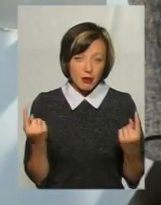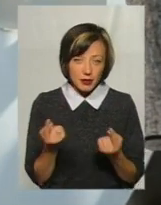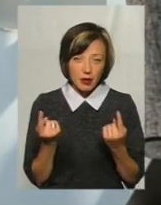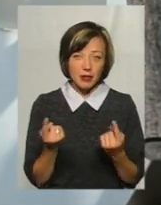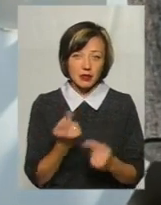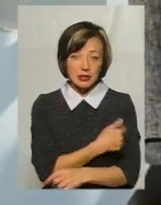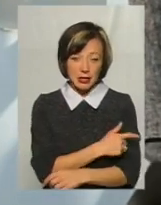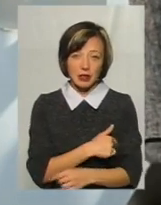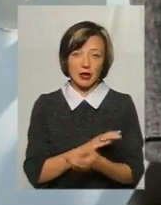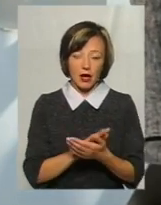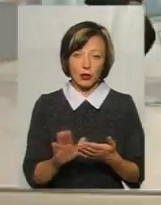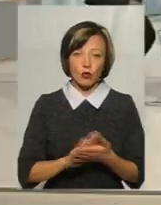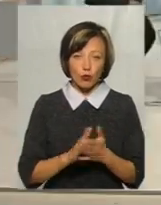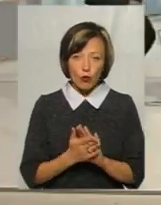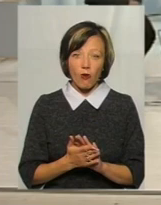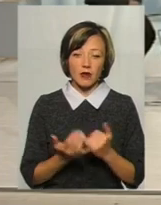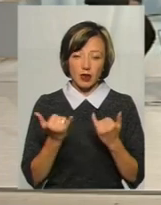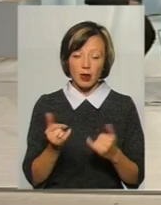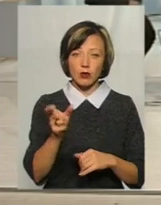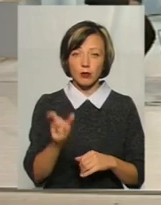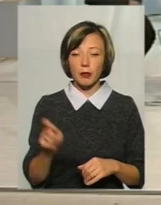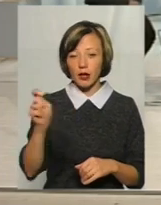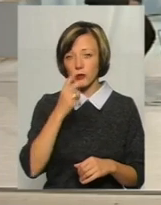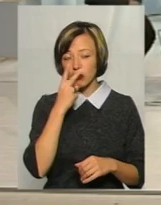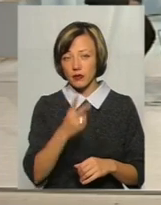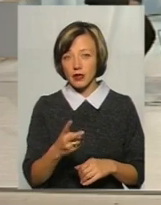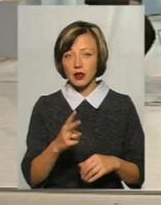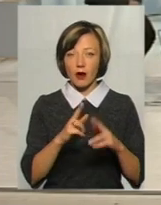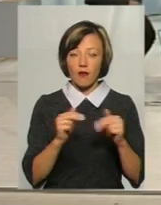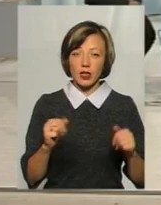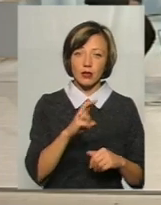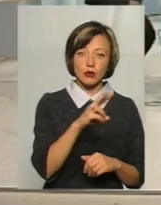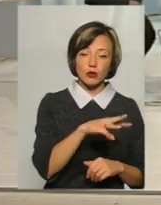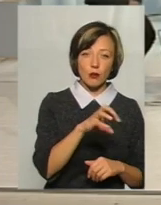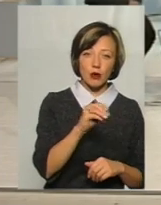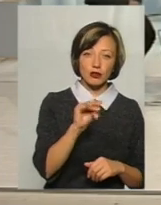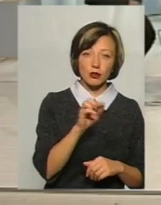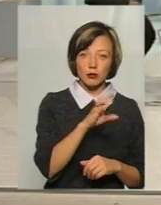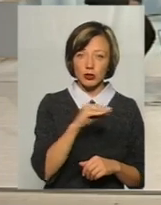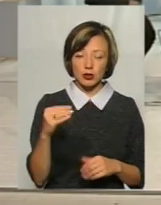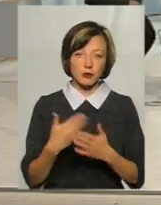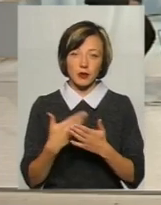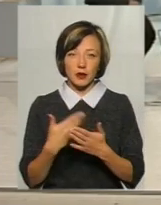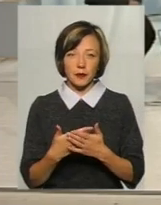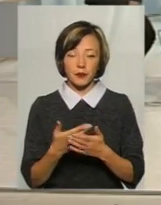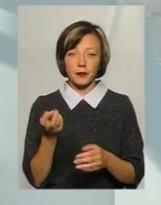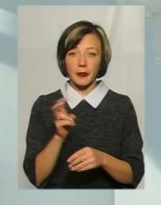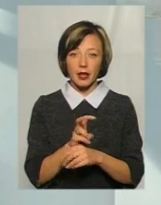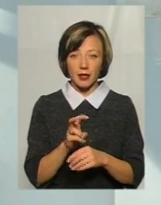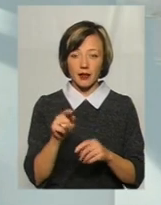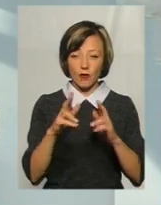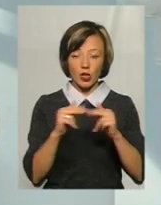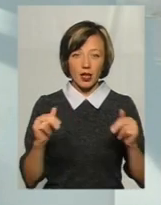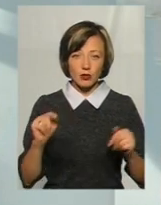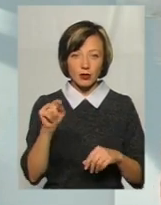санітарні умови для того туриста, який приїхав подивитися, чи то Меджибіську фортецю, чи то... Так, наприклад, якщо прийти в Меджибіську